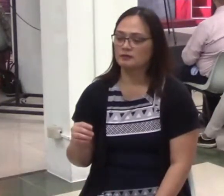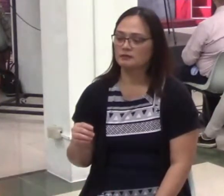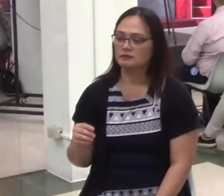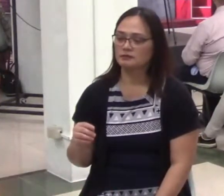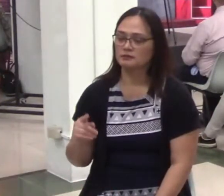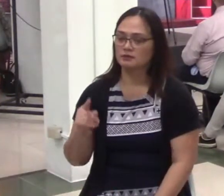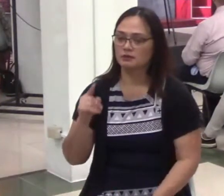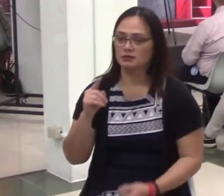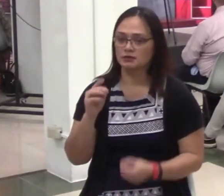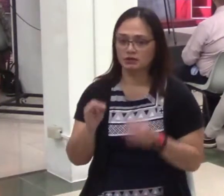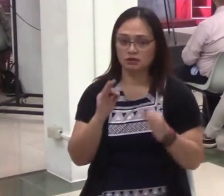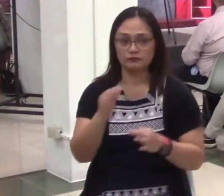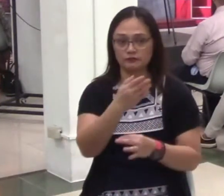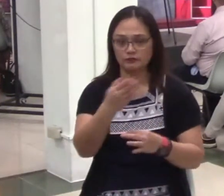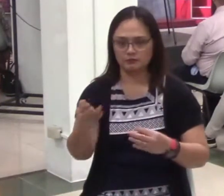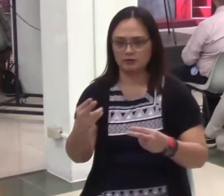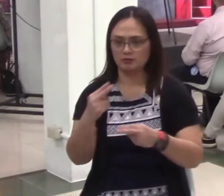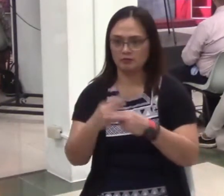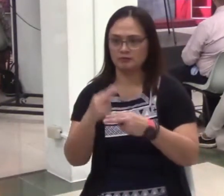Makapangyirihan